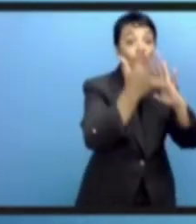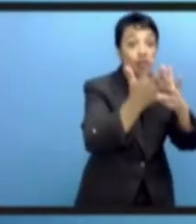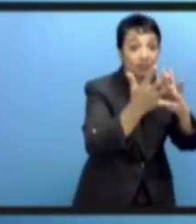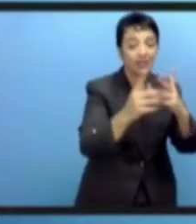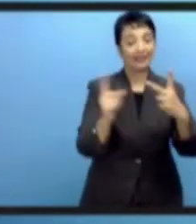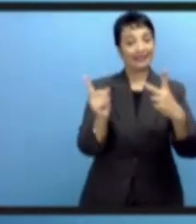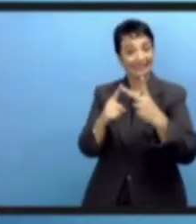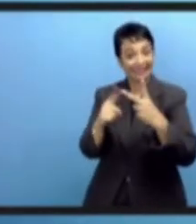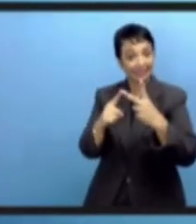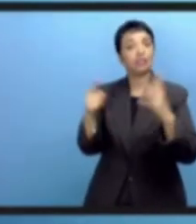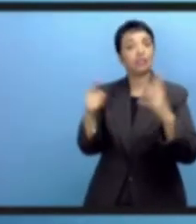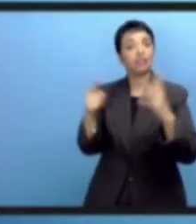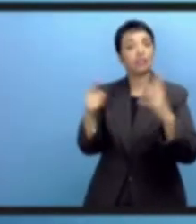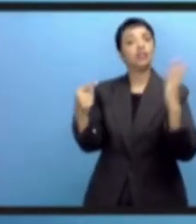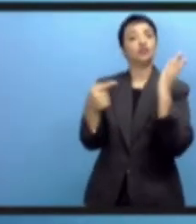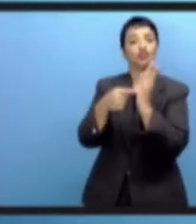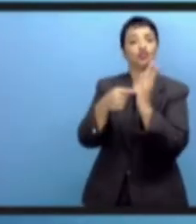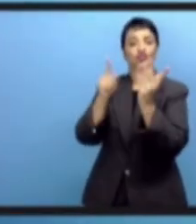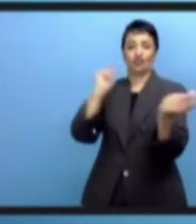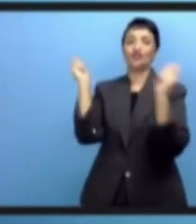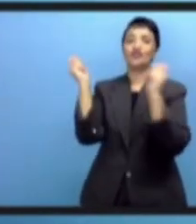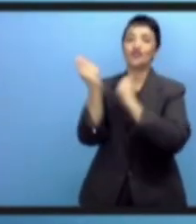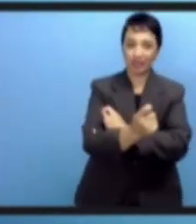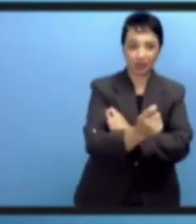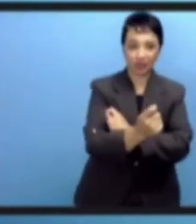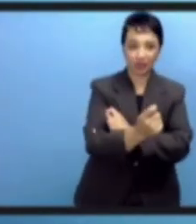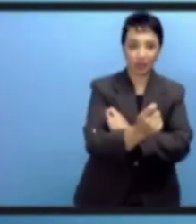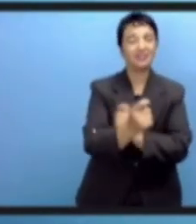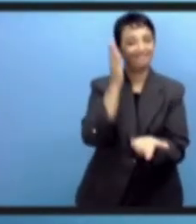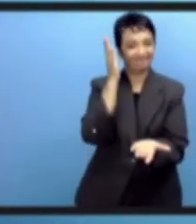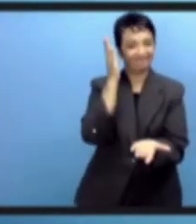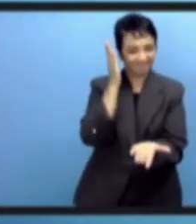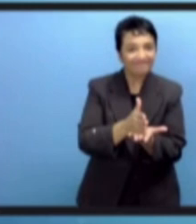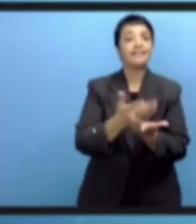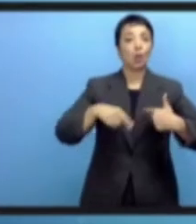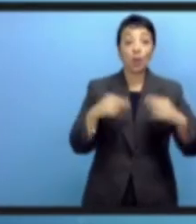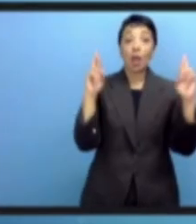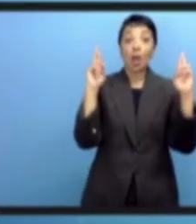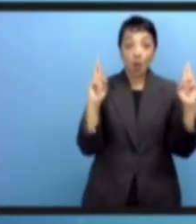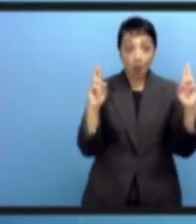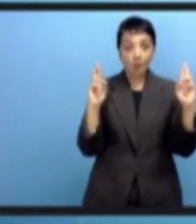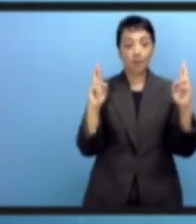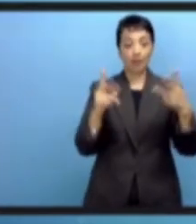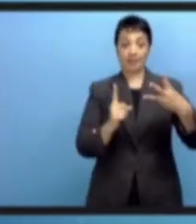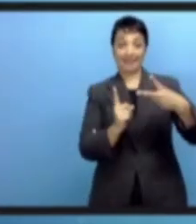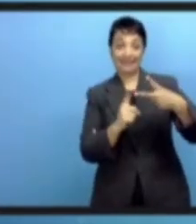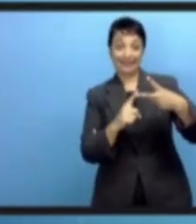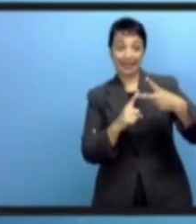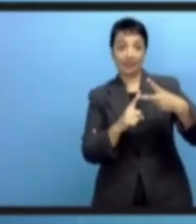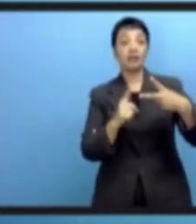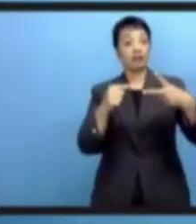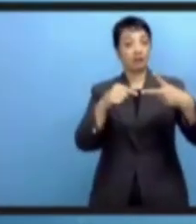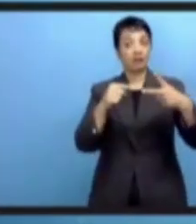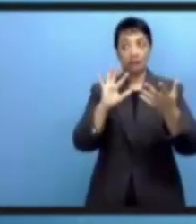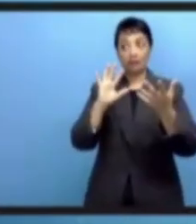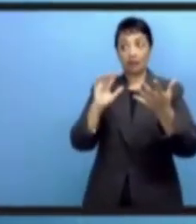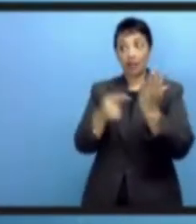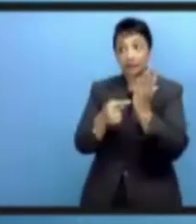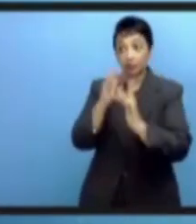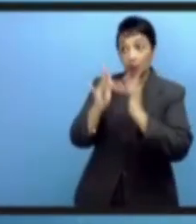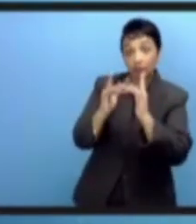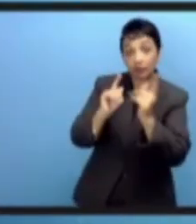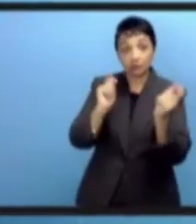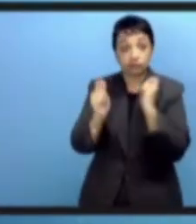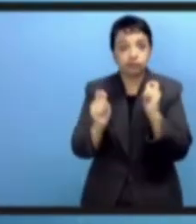два ключевых, две ключевые сложности 21 века. Это климатические изменения и цифровая